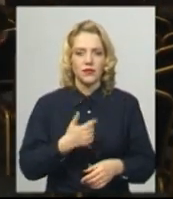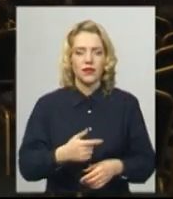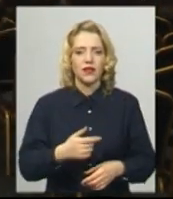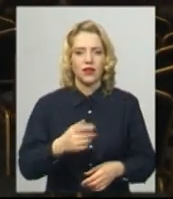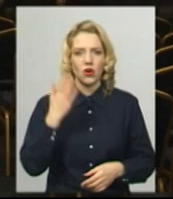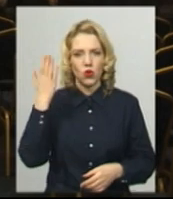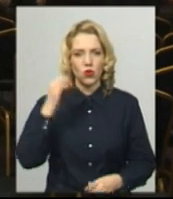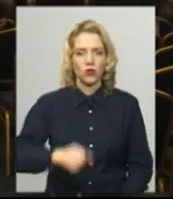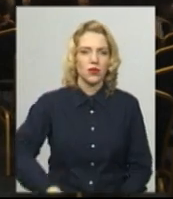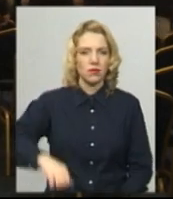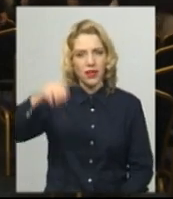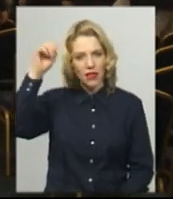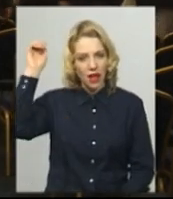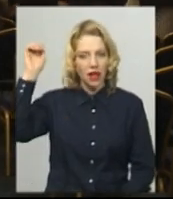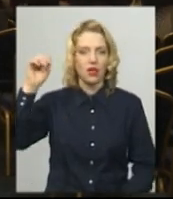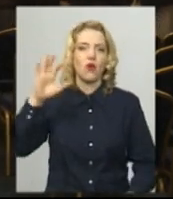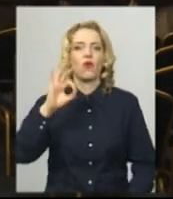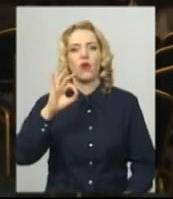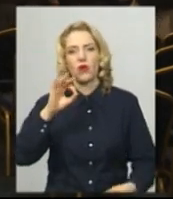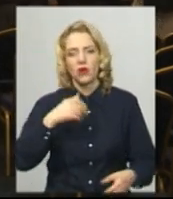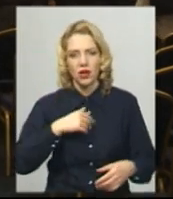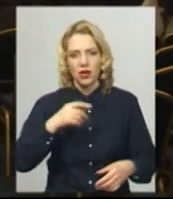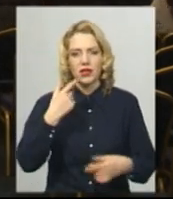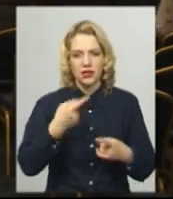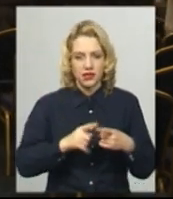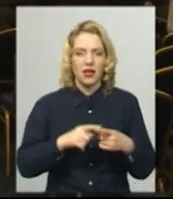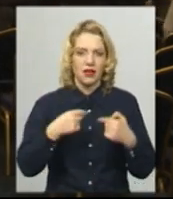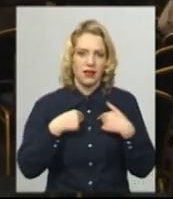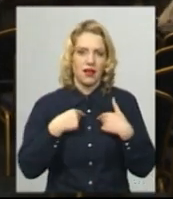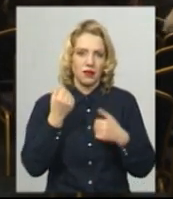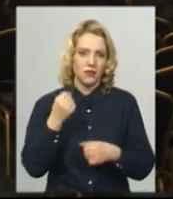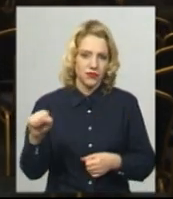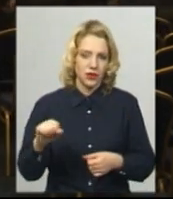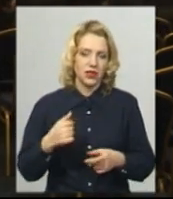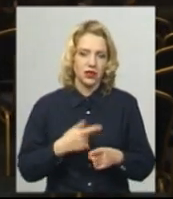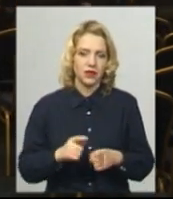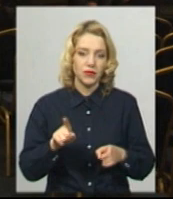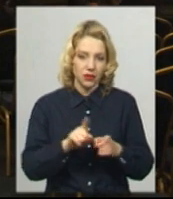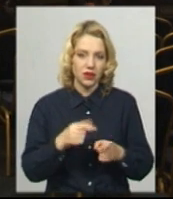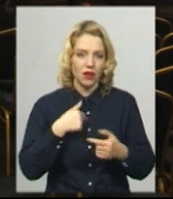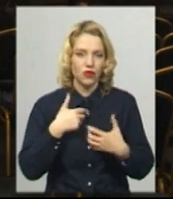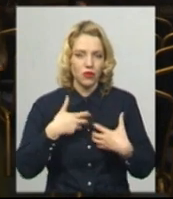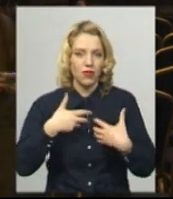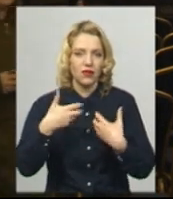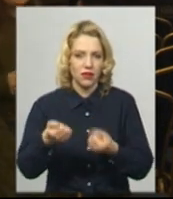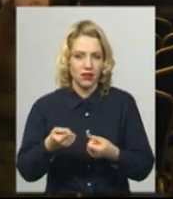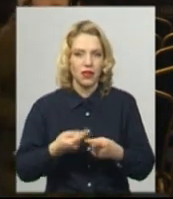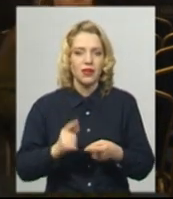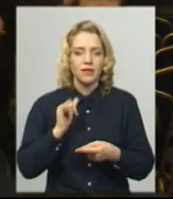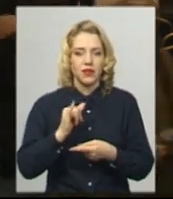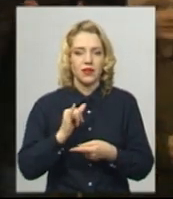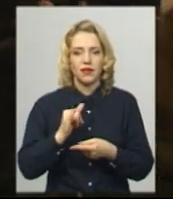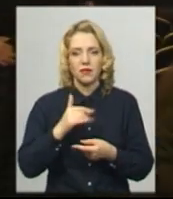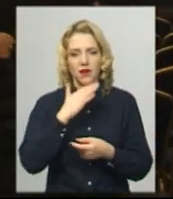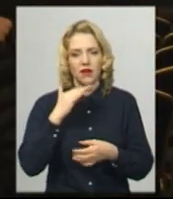руку, ти вже думаєш, що це я, це круто. Так вона її все чуть затягує. Багато хто в нашій збірній